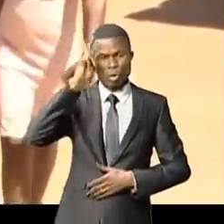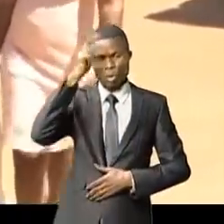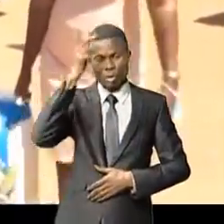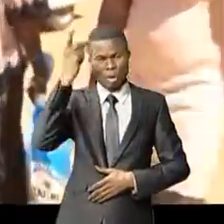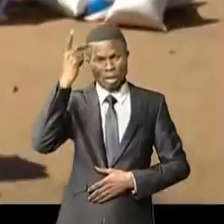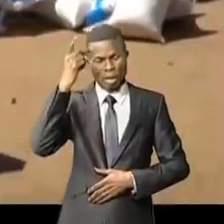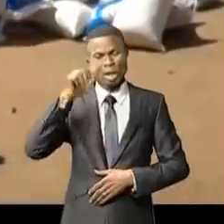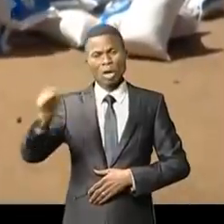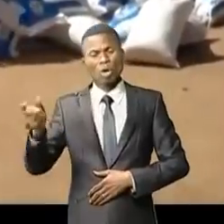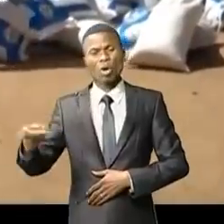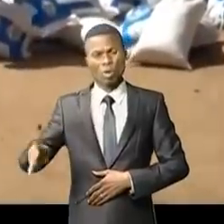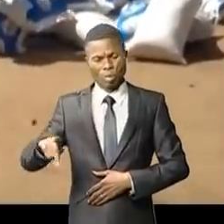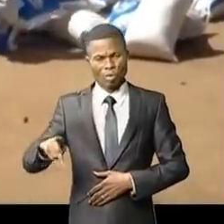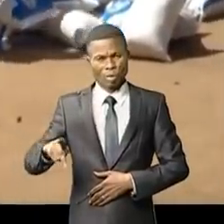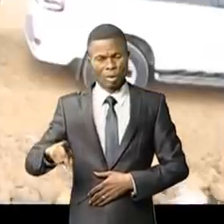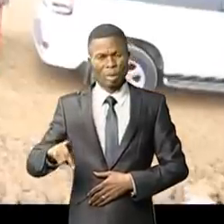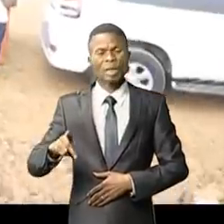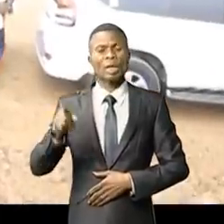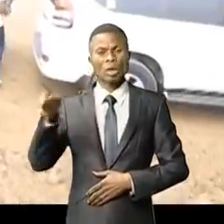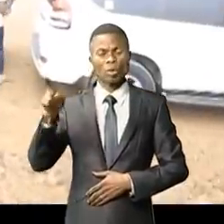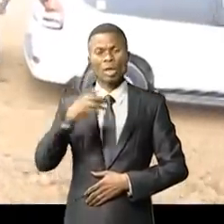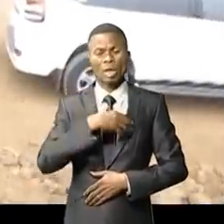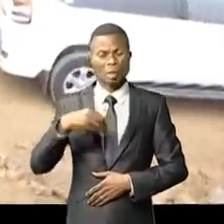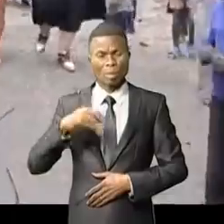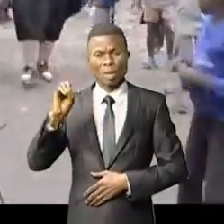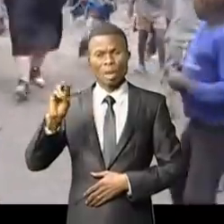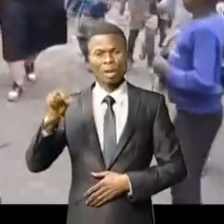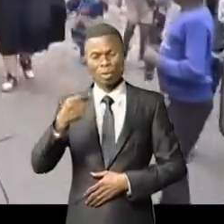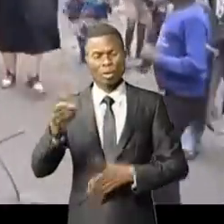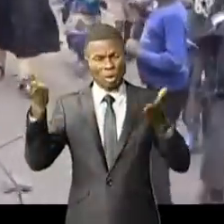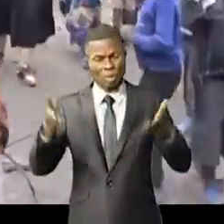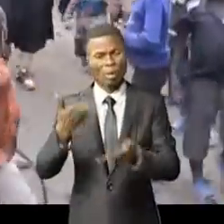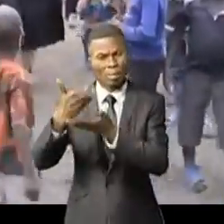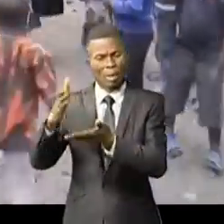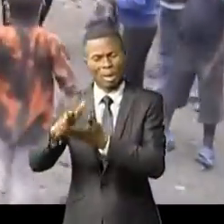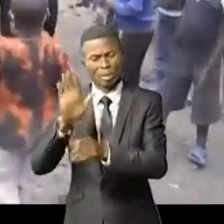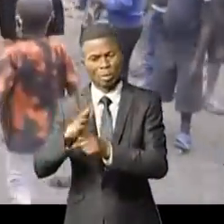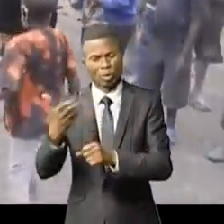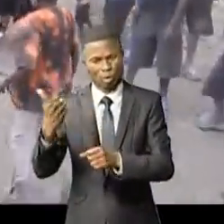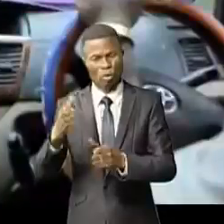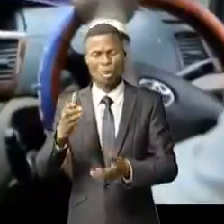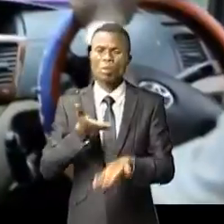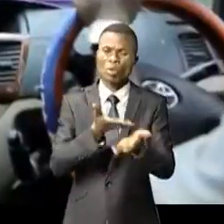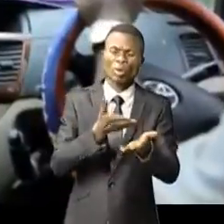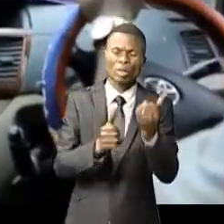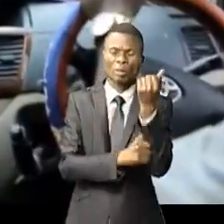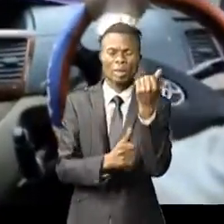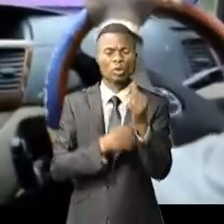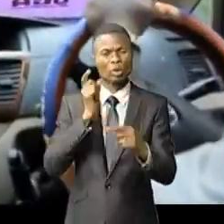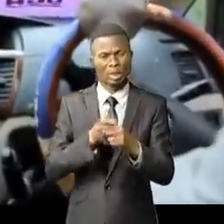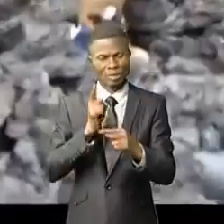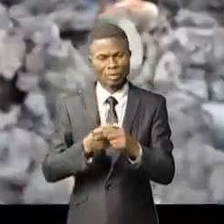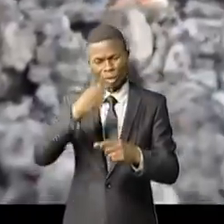Kinshasa et dans d'autres provinces du pays, la fondation Asimanda est présente sur terrain aux chevets de personnes en difficulté.